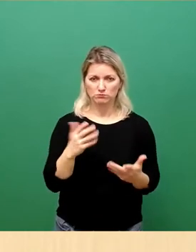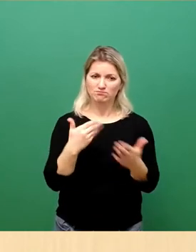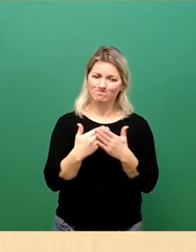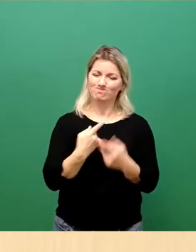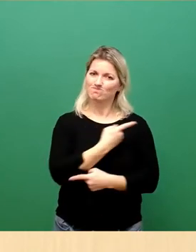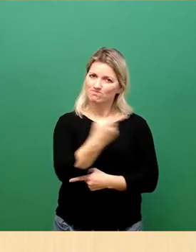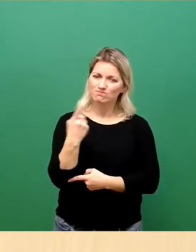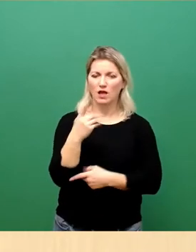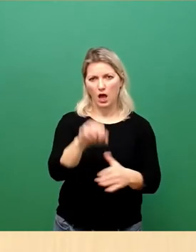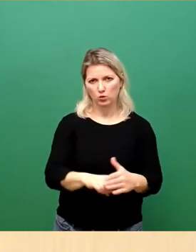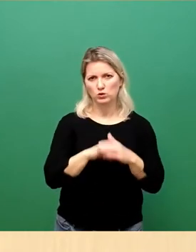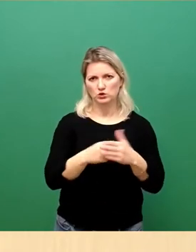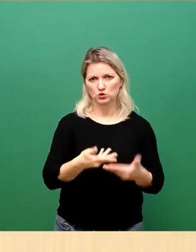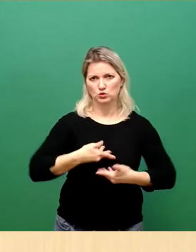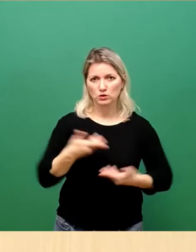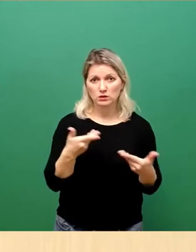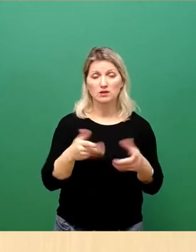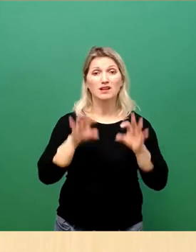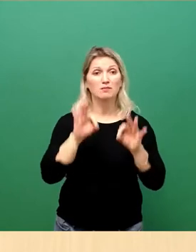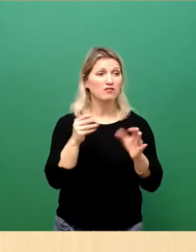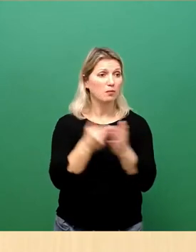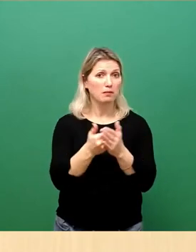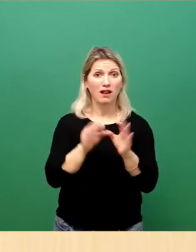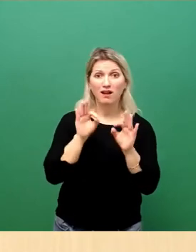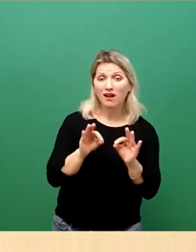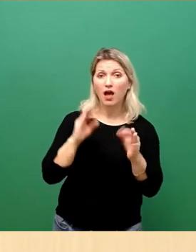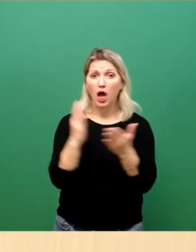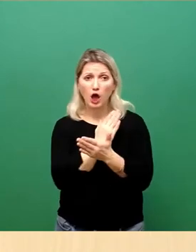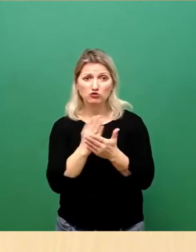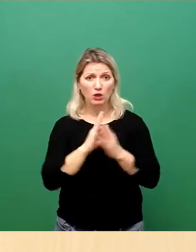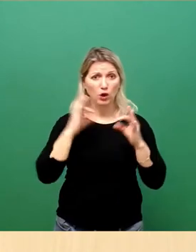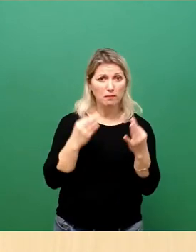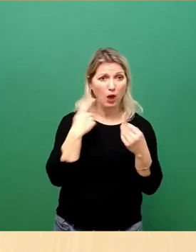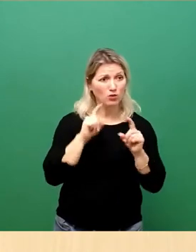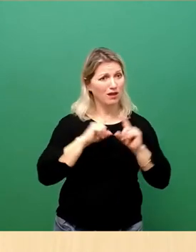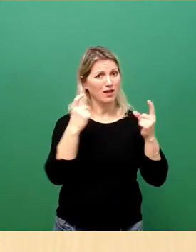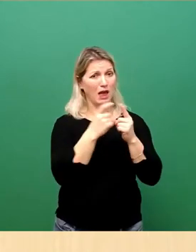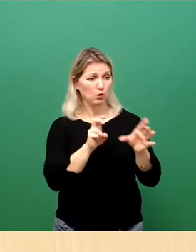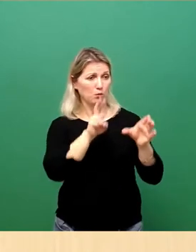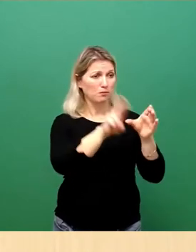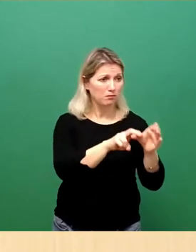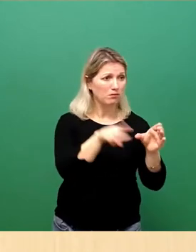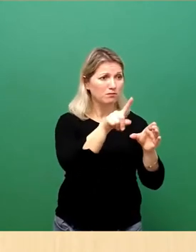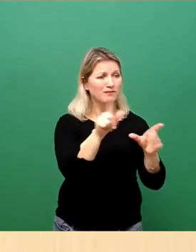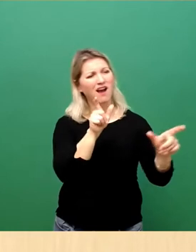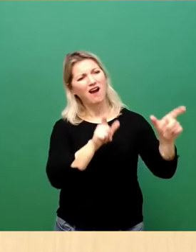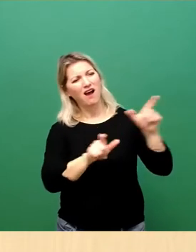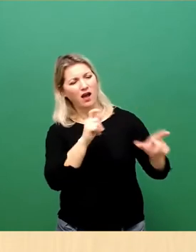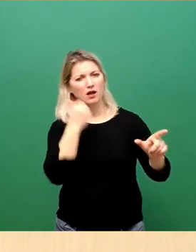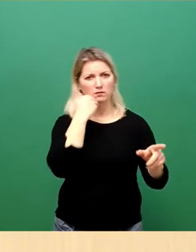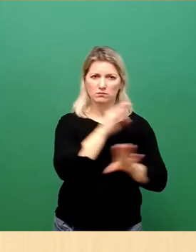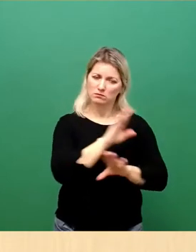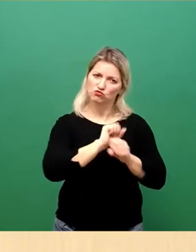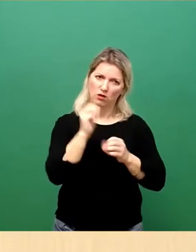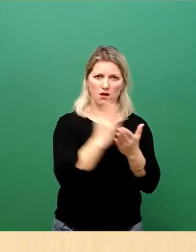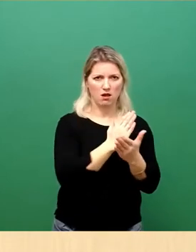wenn wir mit Entscheidungserfordernissen in die Gremien kommen werden. Wir bereiten uns darauf vor, dass sich die Fragen von Schul- und